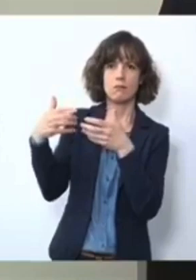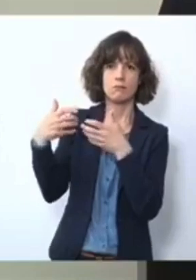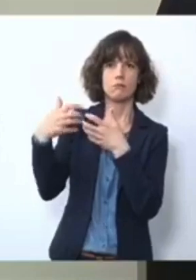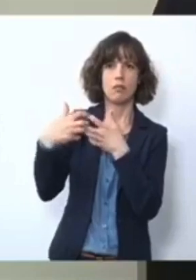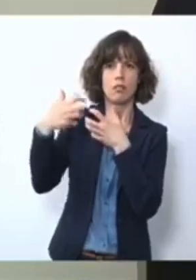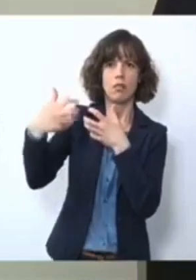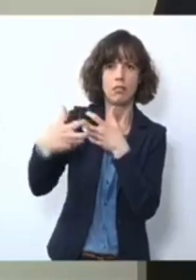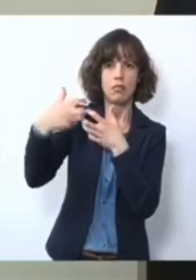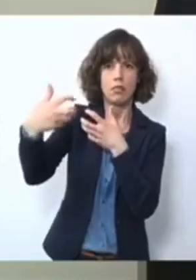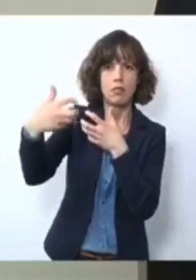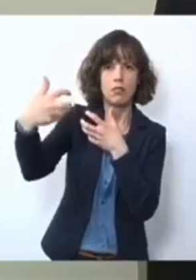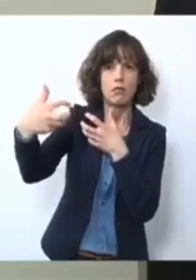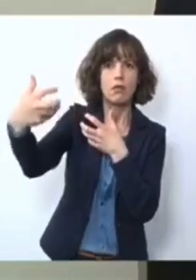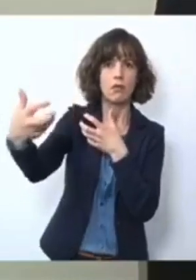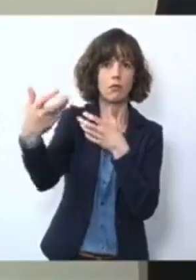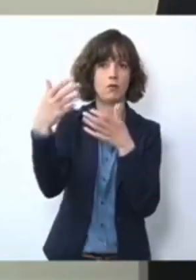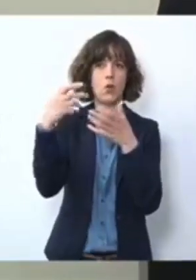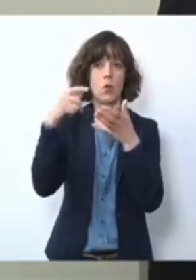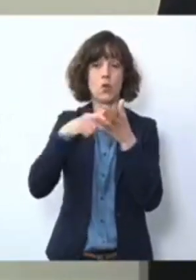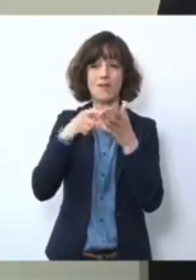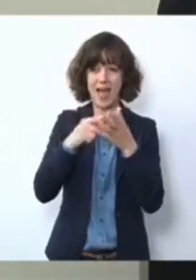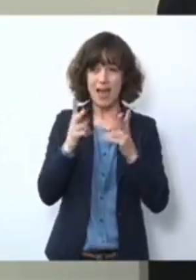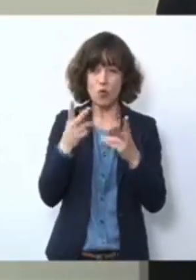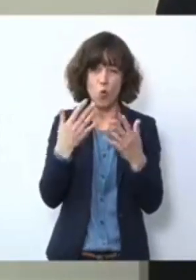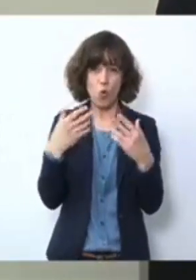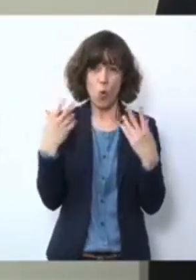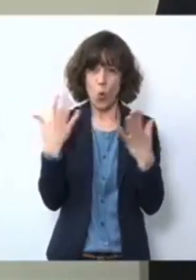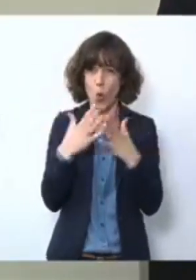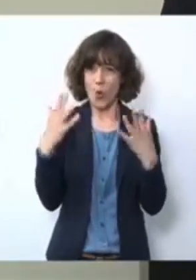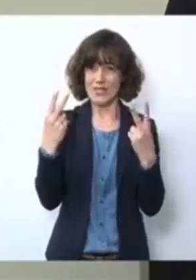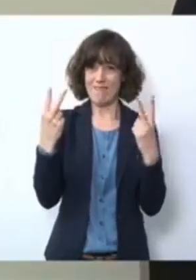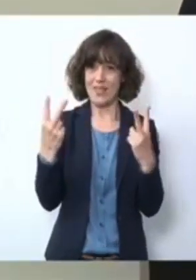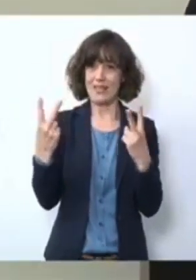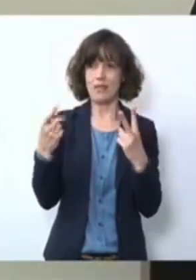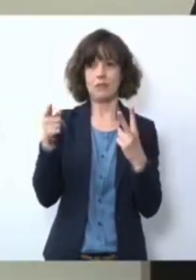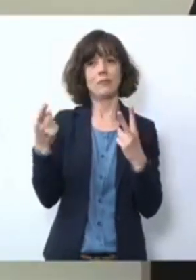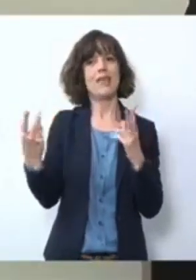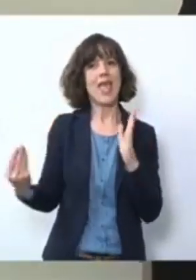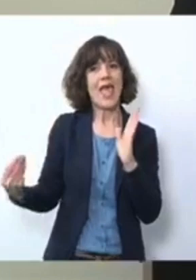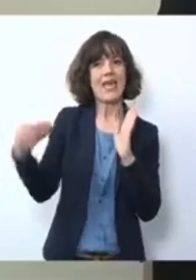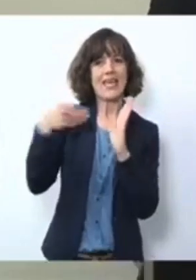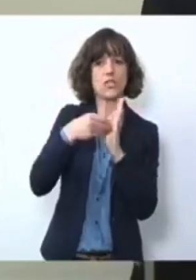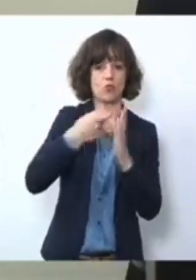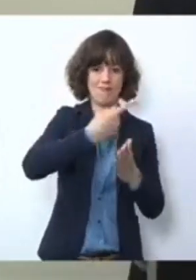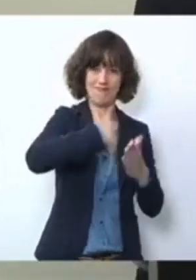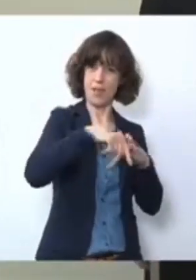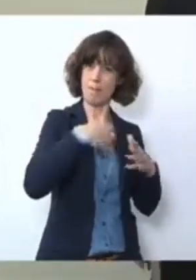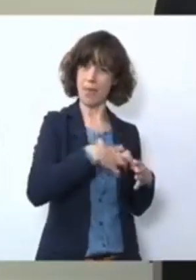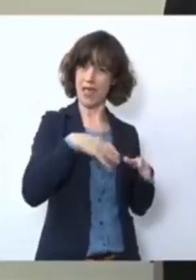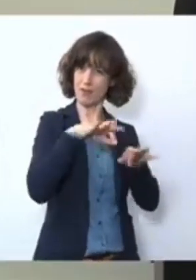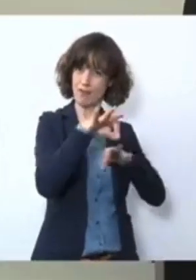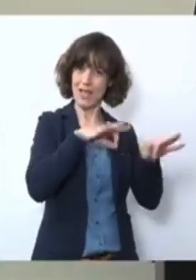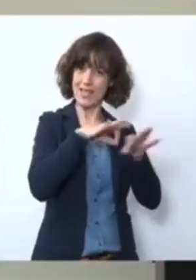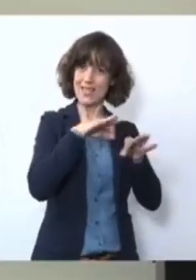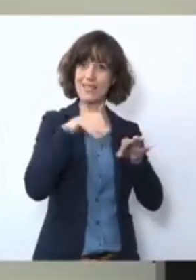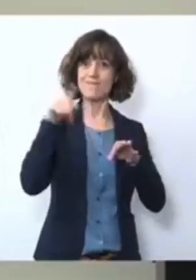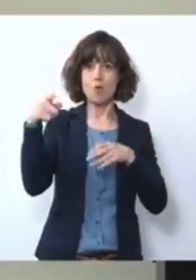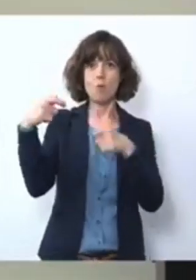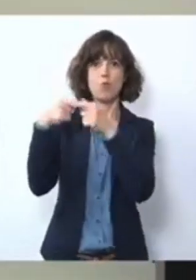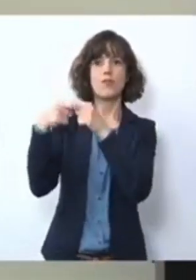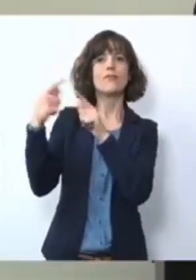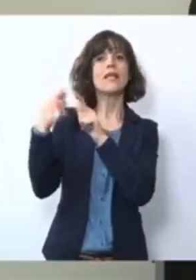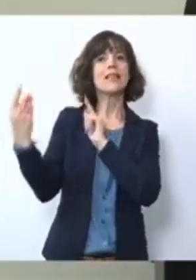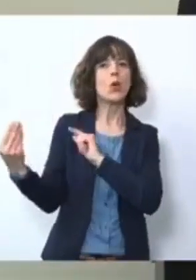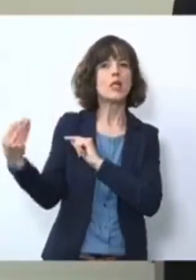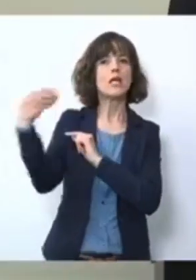die, weil es letztendlich eine sehr wichtige Ergänzung sein kann für unsere Eindämmungsstrategie. Und momentan gehen